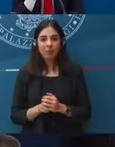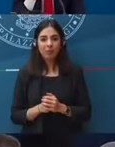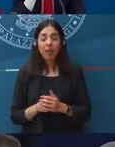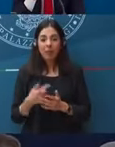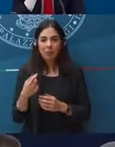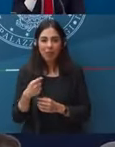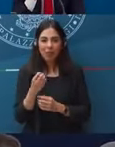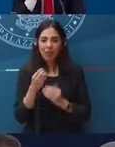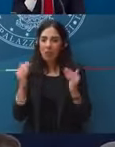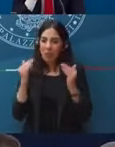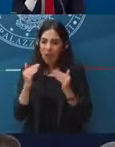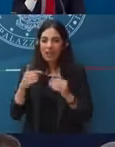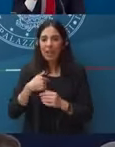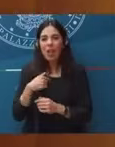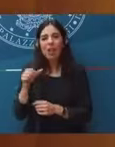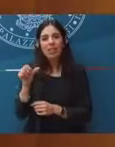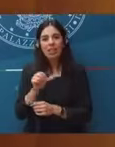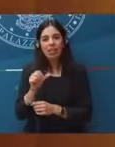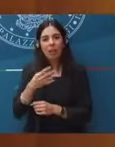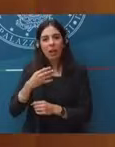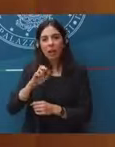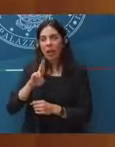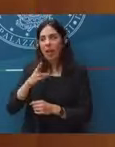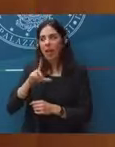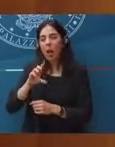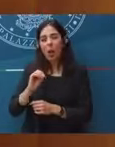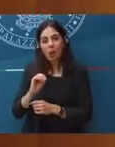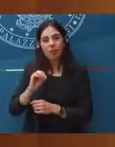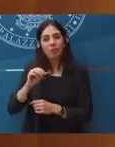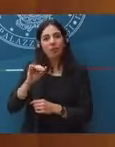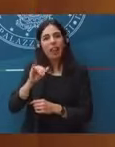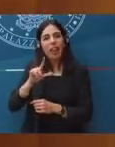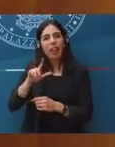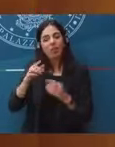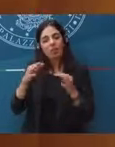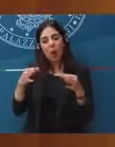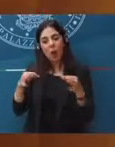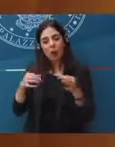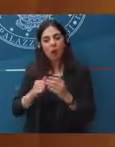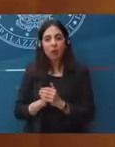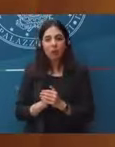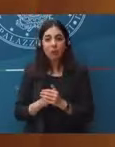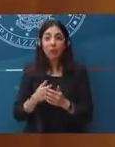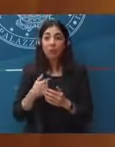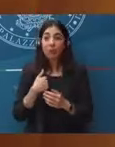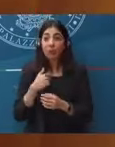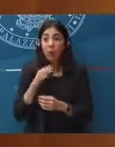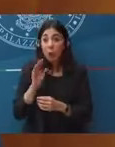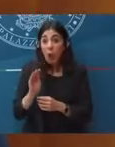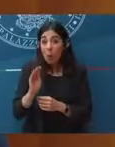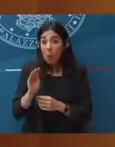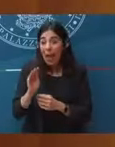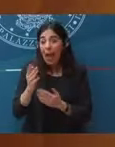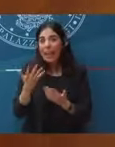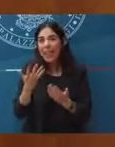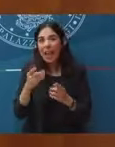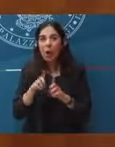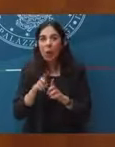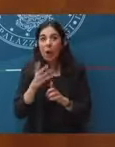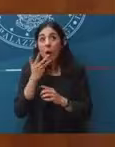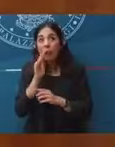Presidente, buonasera. Salvatore Merlo, il Foglio. Io non le chiedo se ambisce a fare il Presidente della Repubblica, però